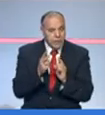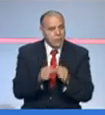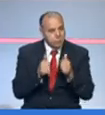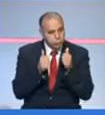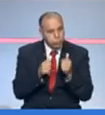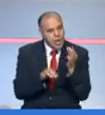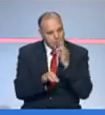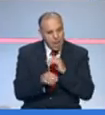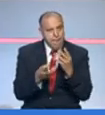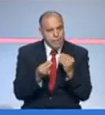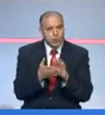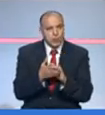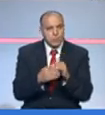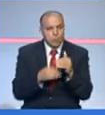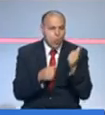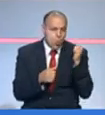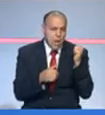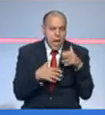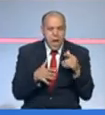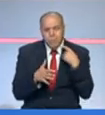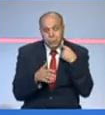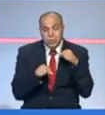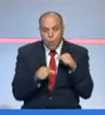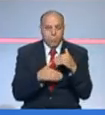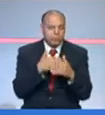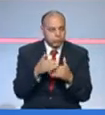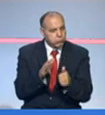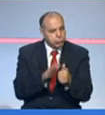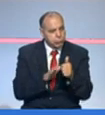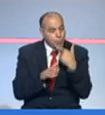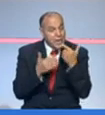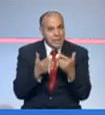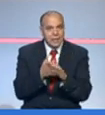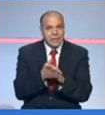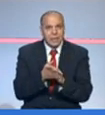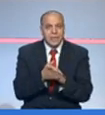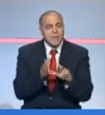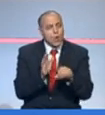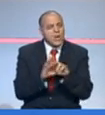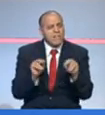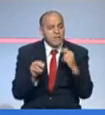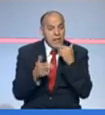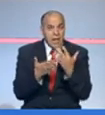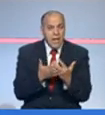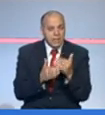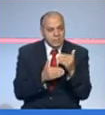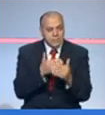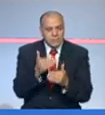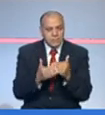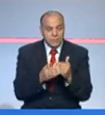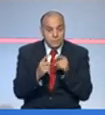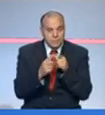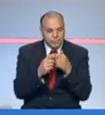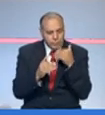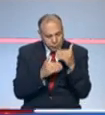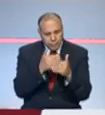يقعدين ربحين فيه قدم الشوط لول كنا خسرين طواء قعدين ربحين بالقداة بلغة كرة القدم وقعدين نقدموا ولزمنا